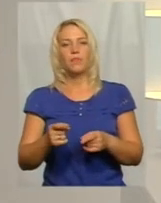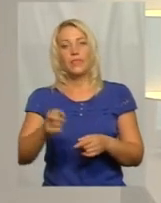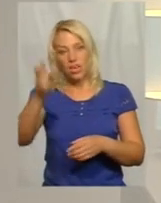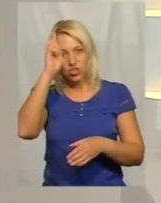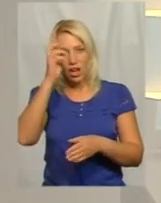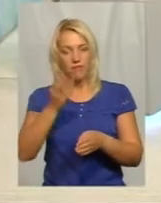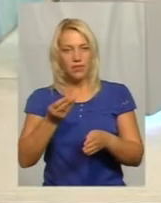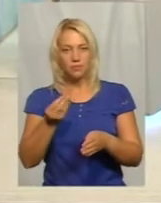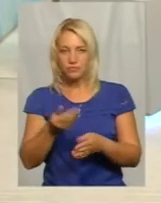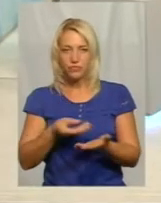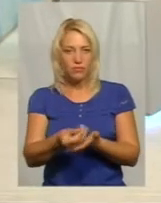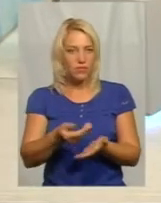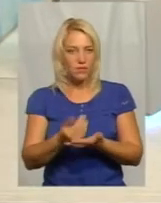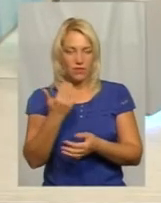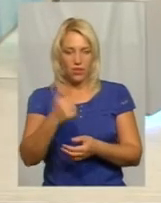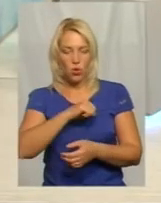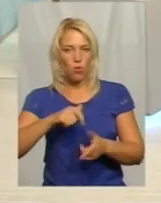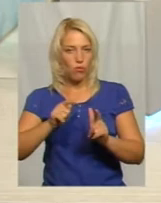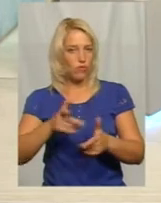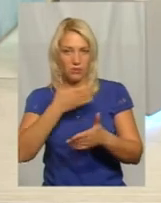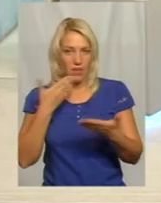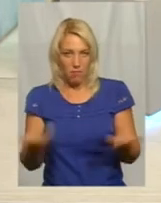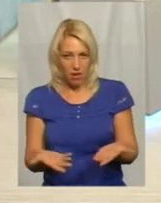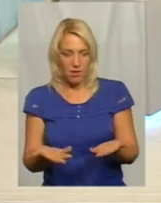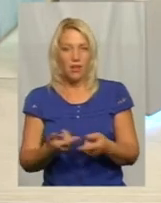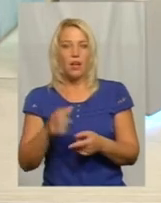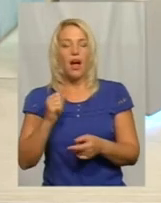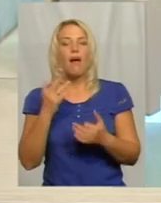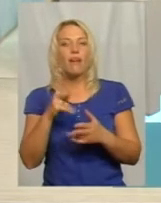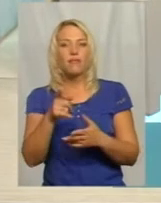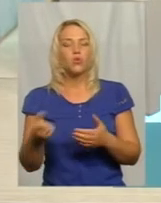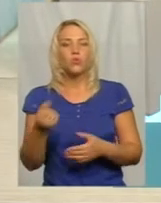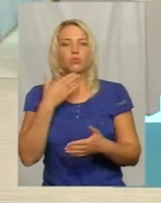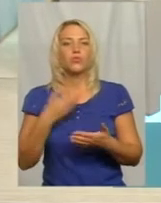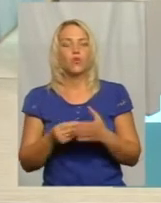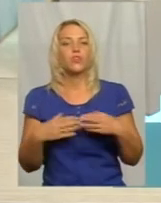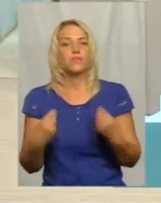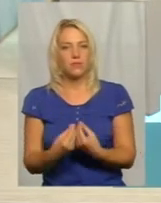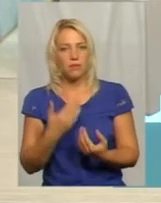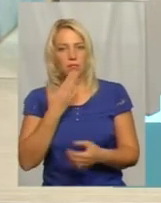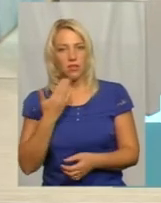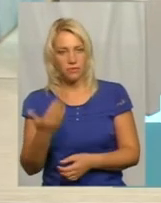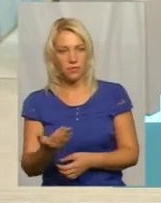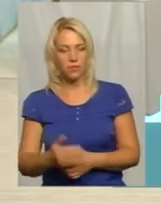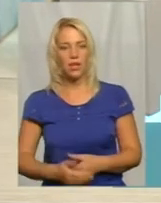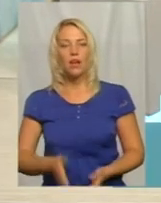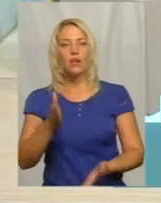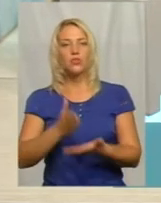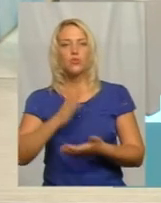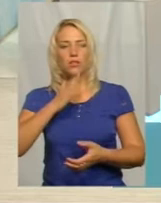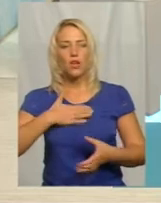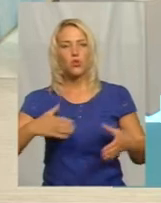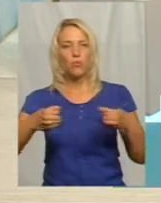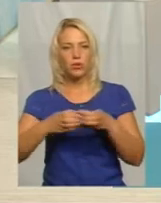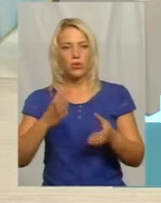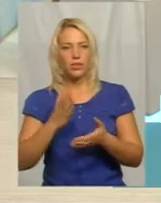За що ж тоді живете? Невже, ну і сім'ї отримуєте, хто має? Існування нашого підрозділу